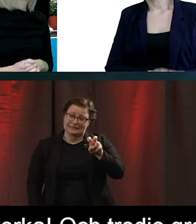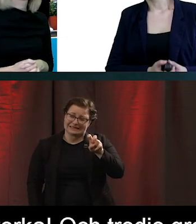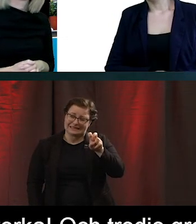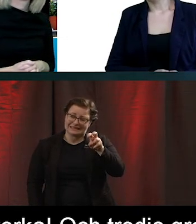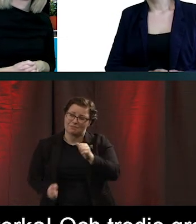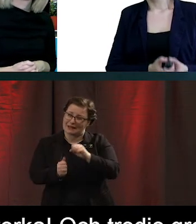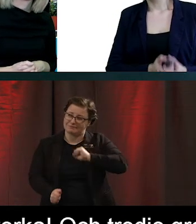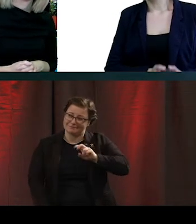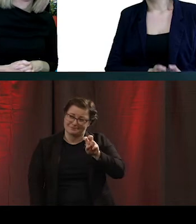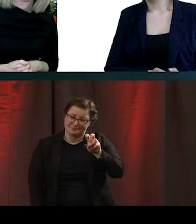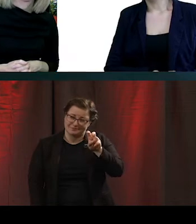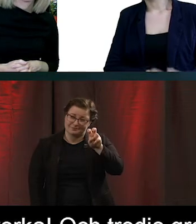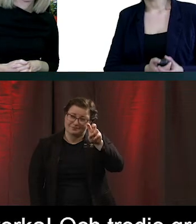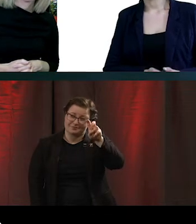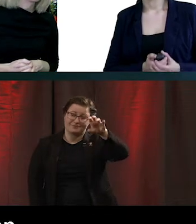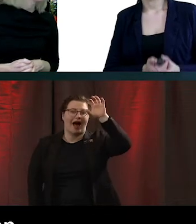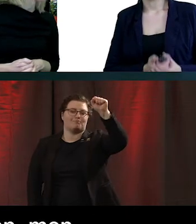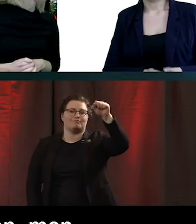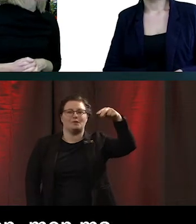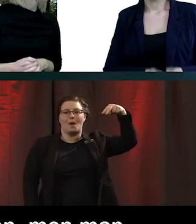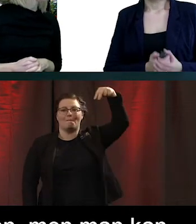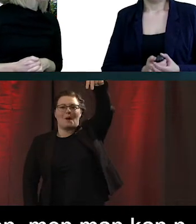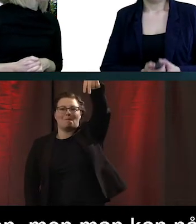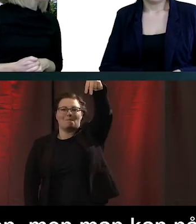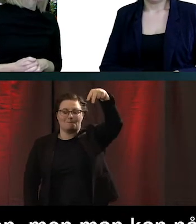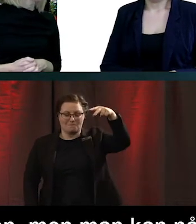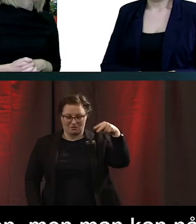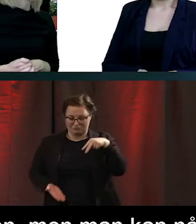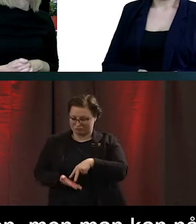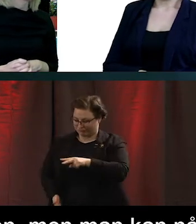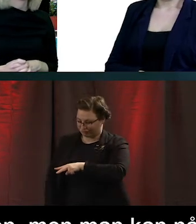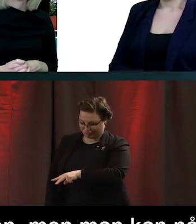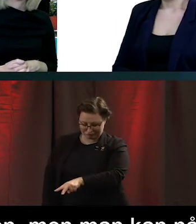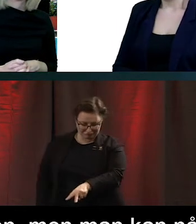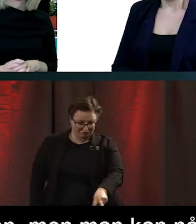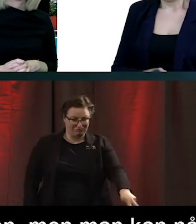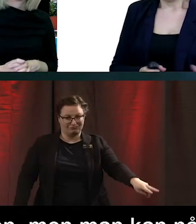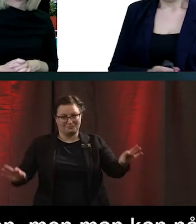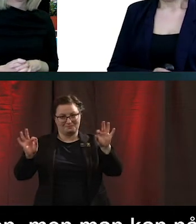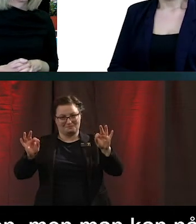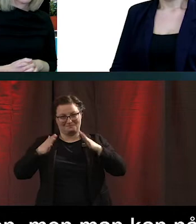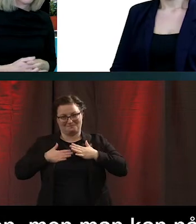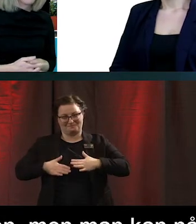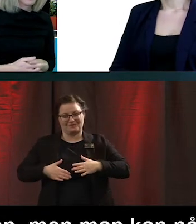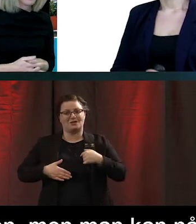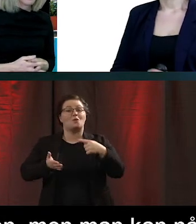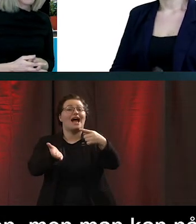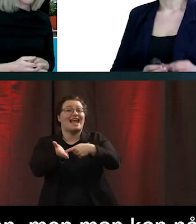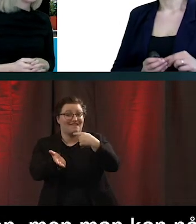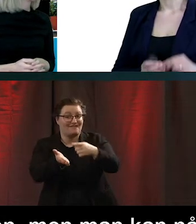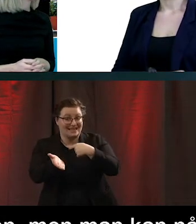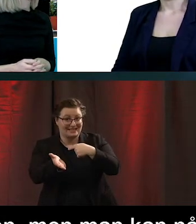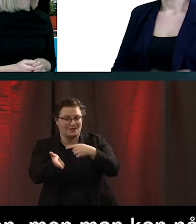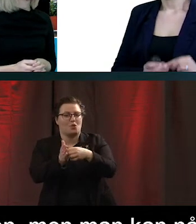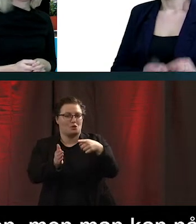kommer man också kunna nå toppen. Och tänk hur bra det är när man väl är där uppe. Så var envis. För då